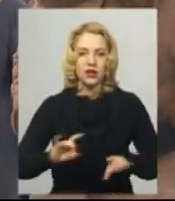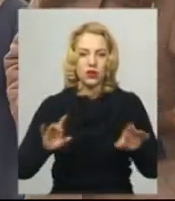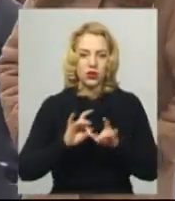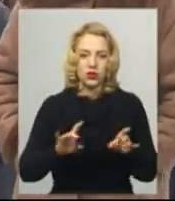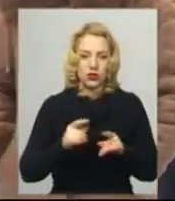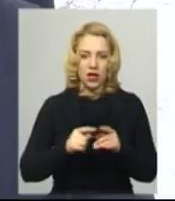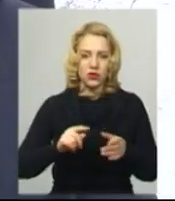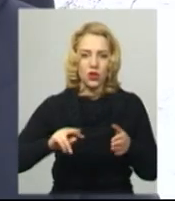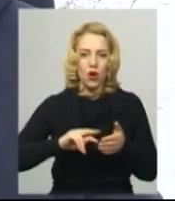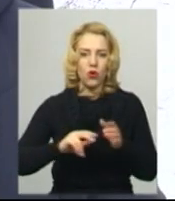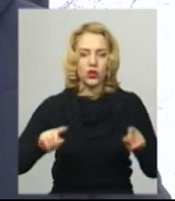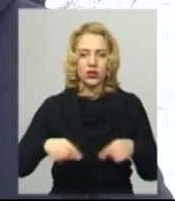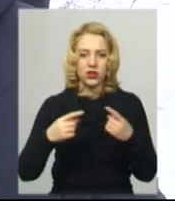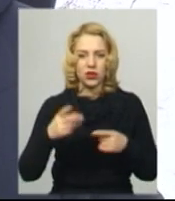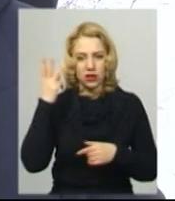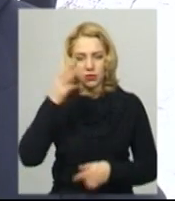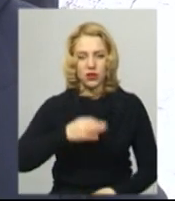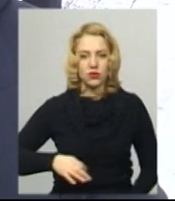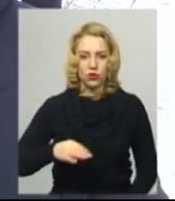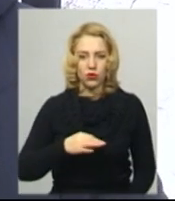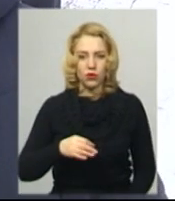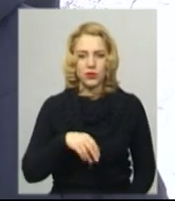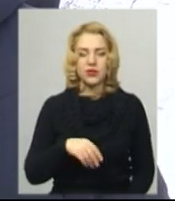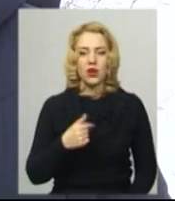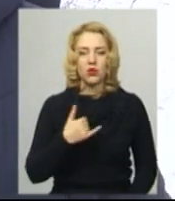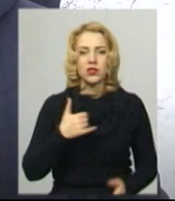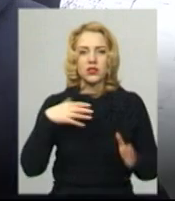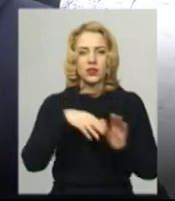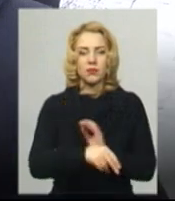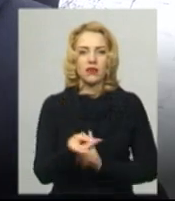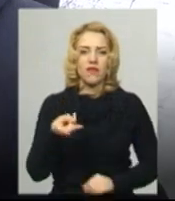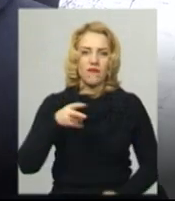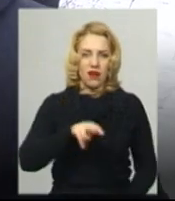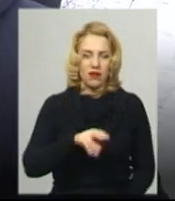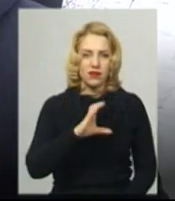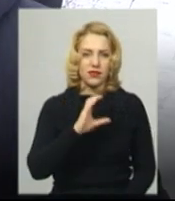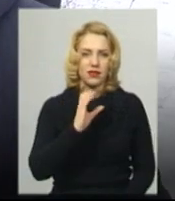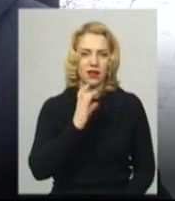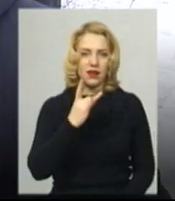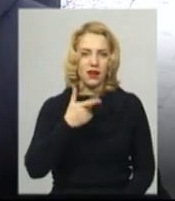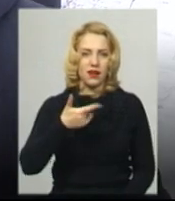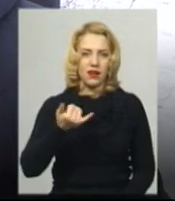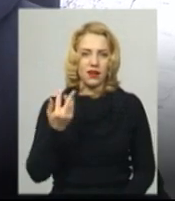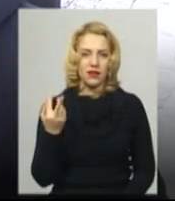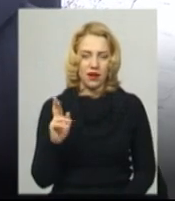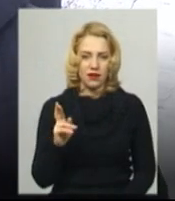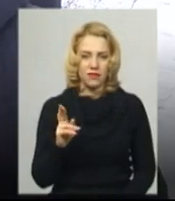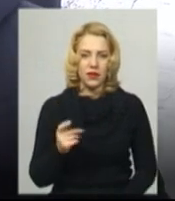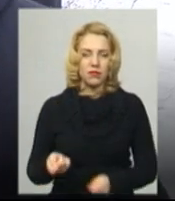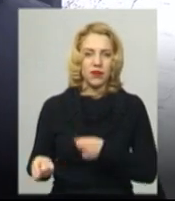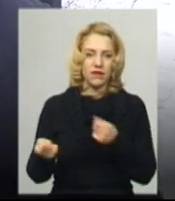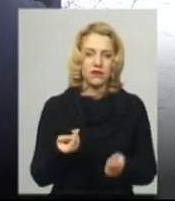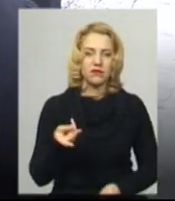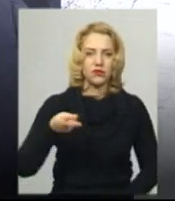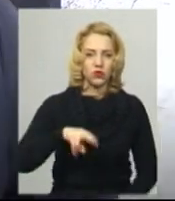АТО Хмельницької області Наталія Дзекар. Нас загинуло два Сергії, привезли нам двох Сергіїв,